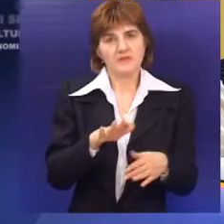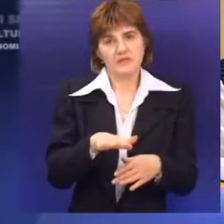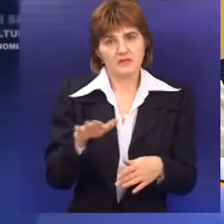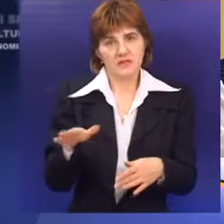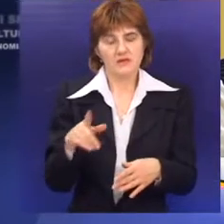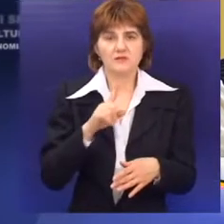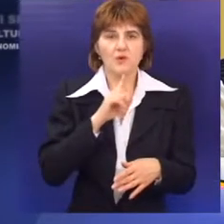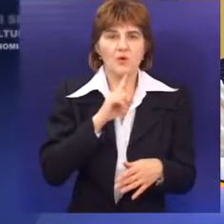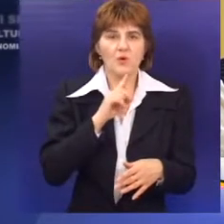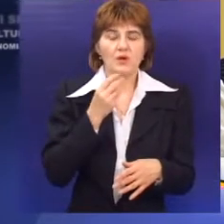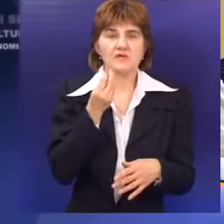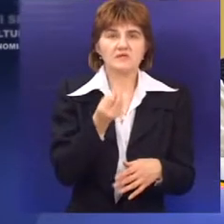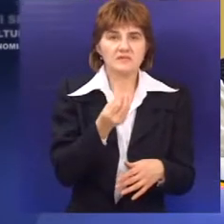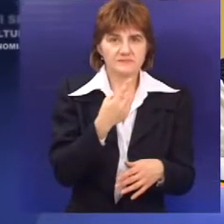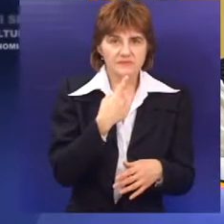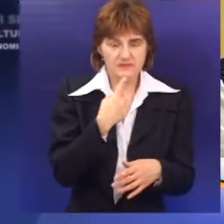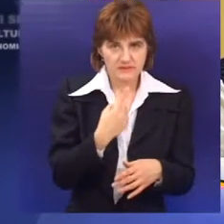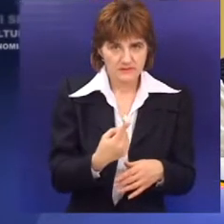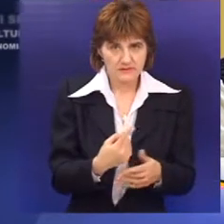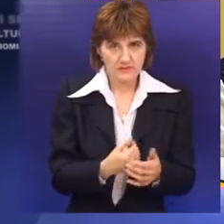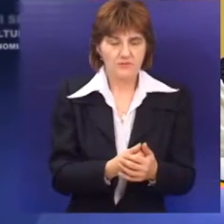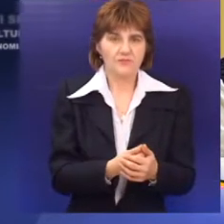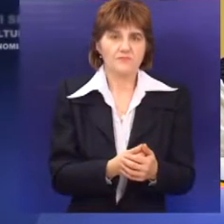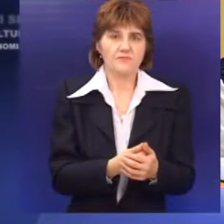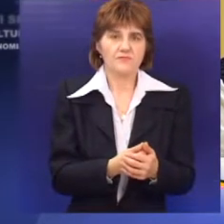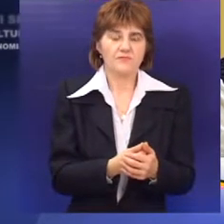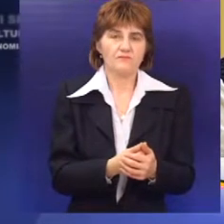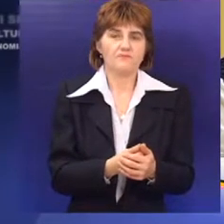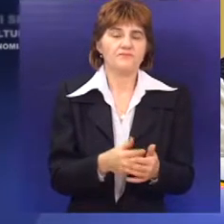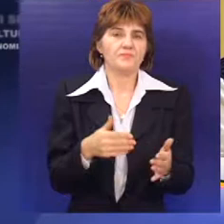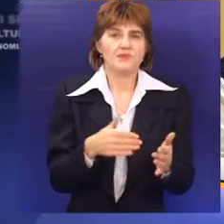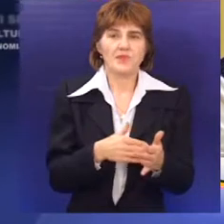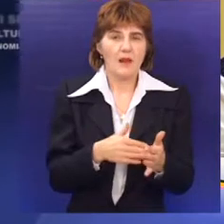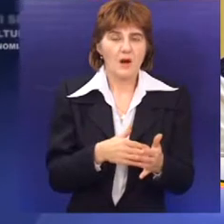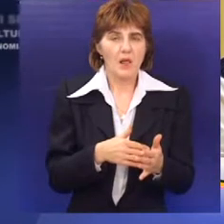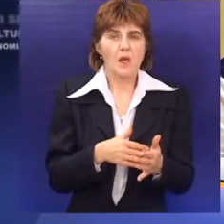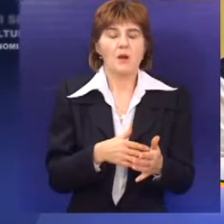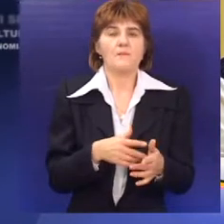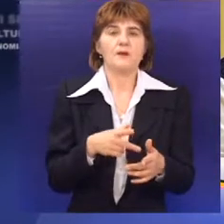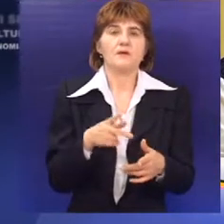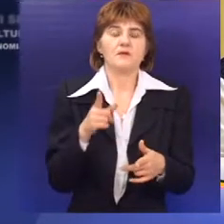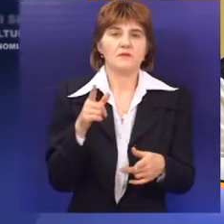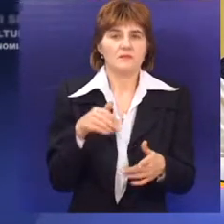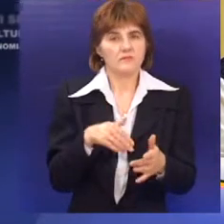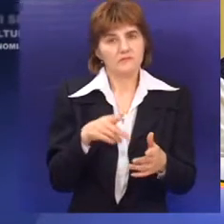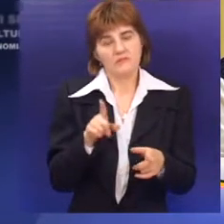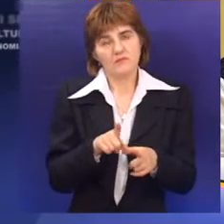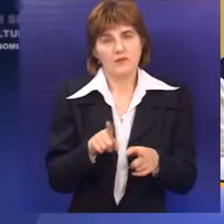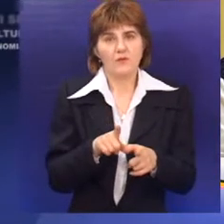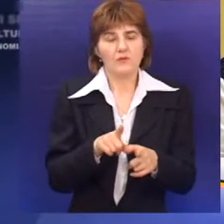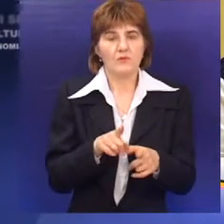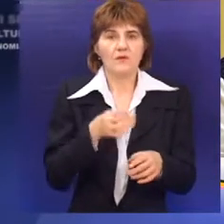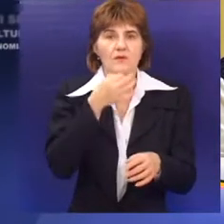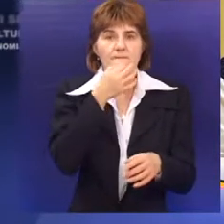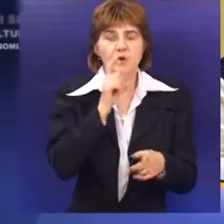deca koja na srpskom nastavnom jeziku trebalo bi i poželjno je, čisto radi